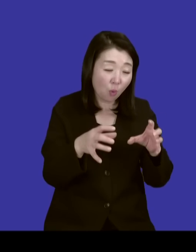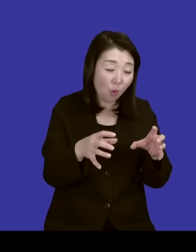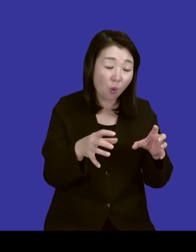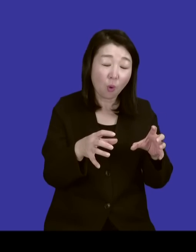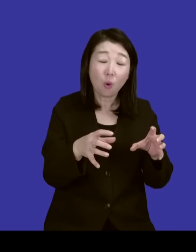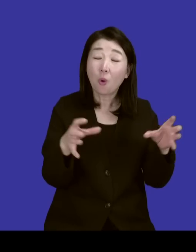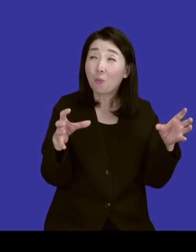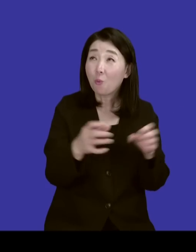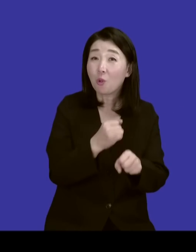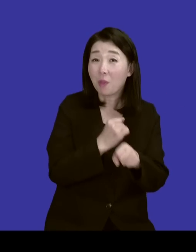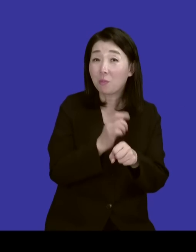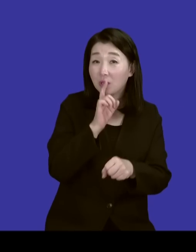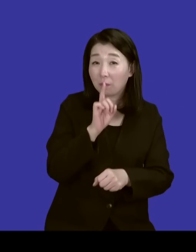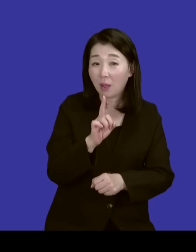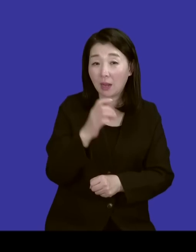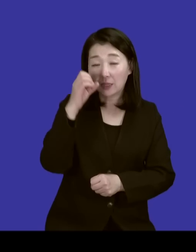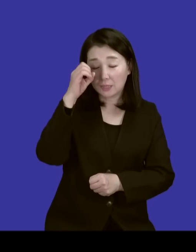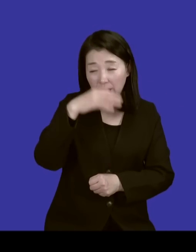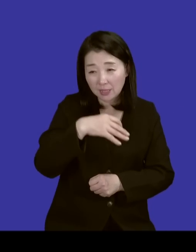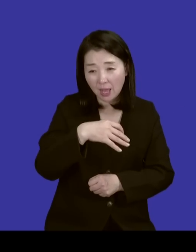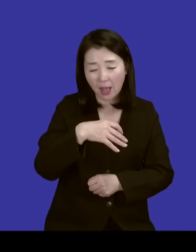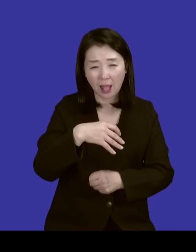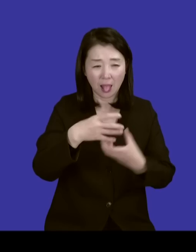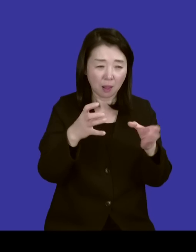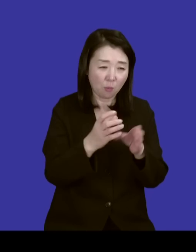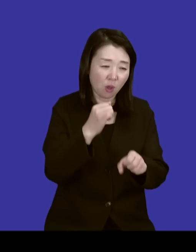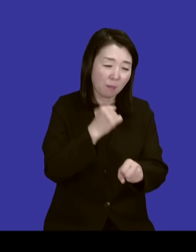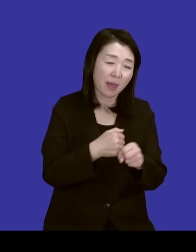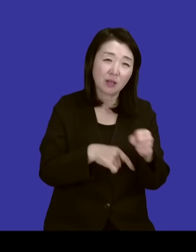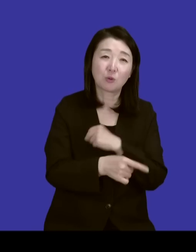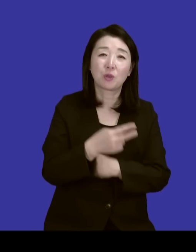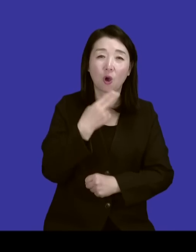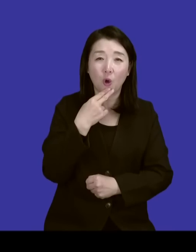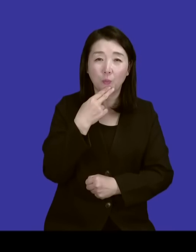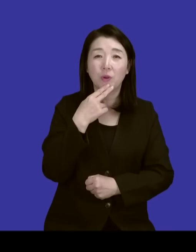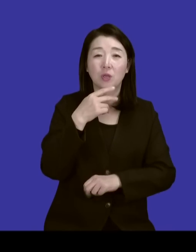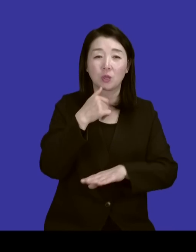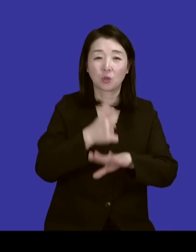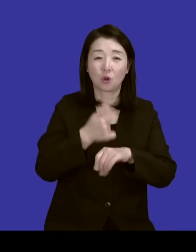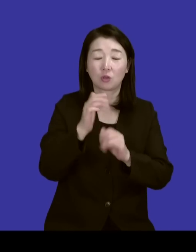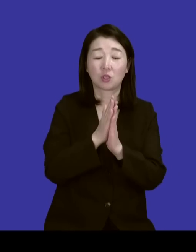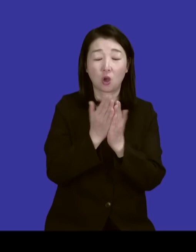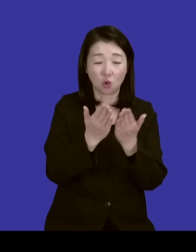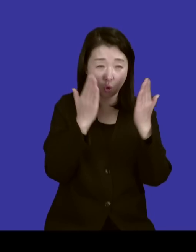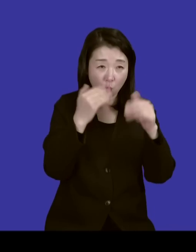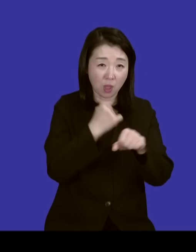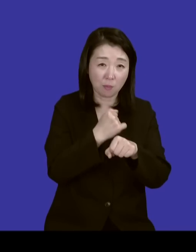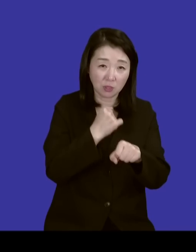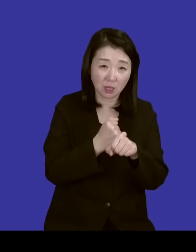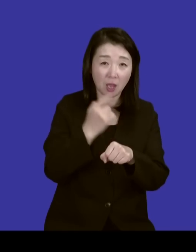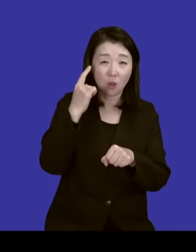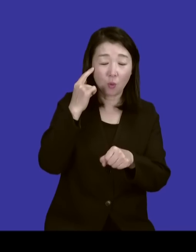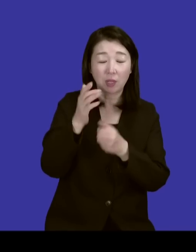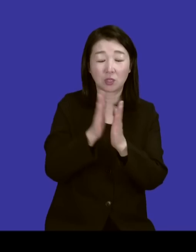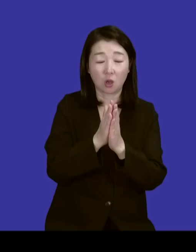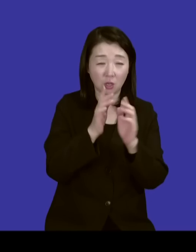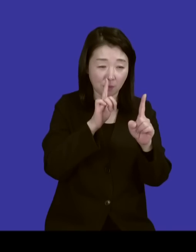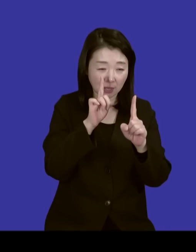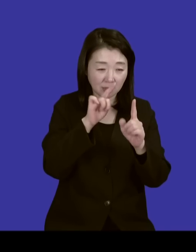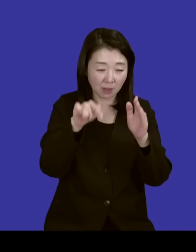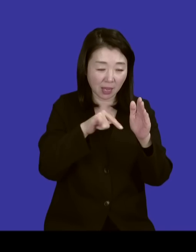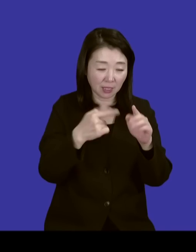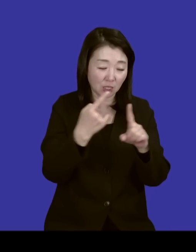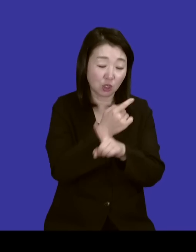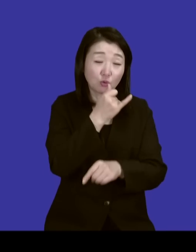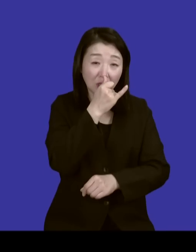그냥 가질 수 없으니까 성경 공부를 하겠다. 성경 안에 하나님의 말씀이 치유력이 있고 그러니까 그렇게